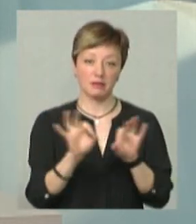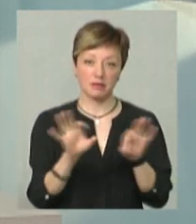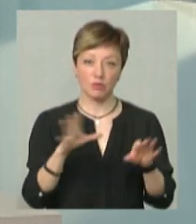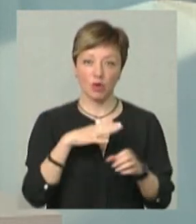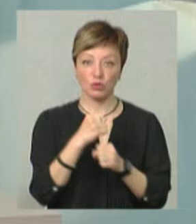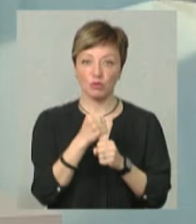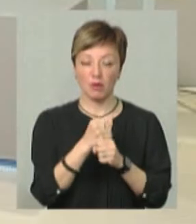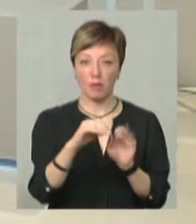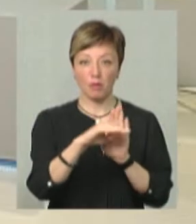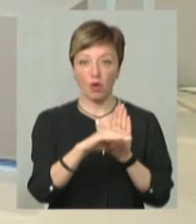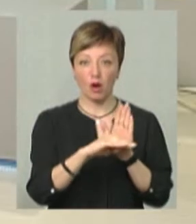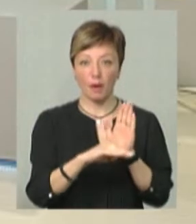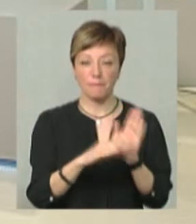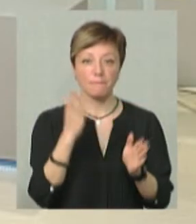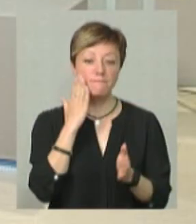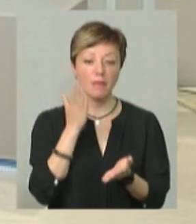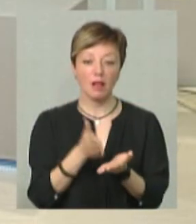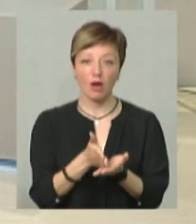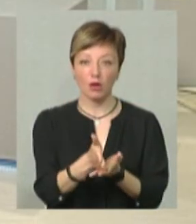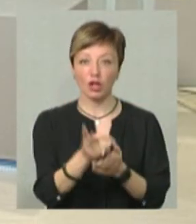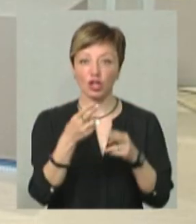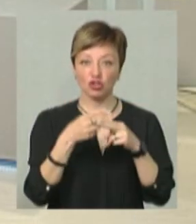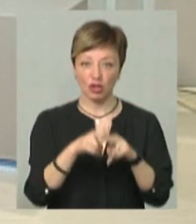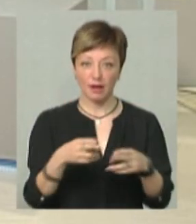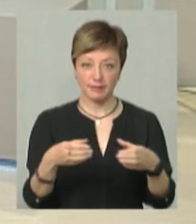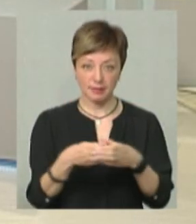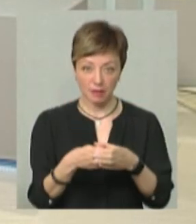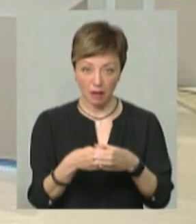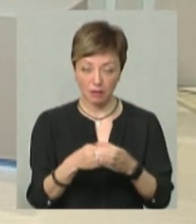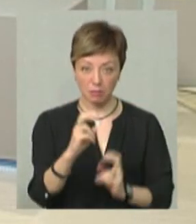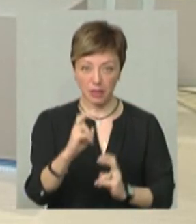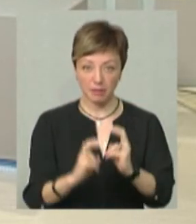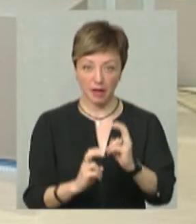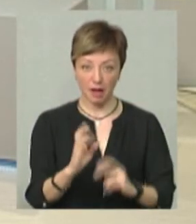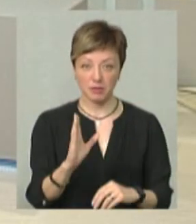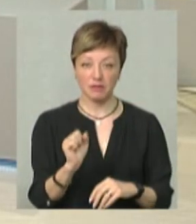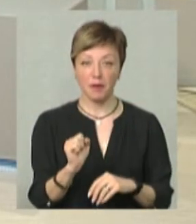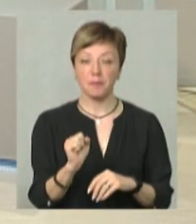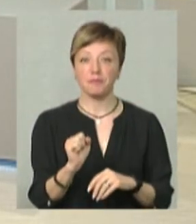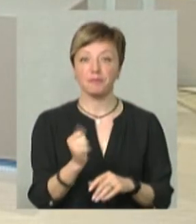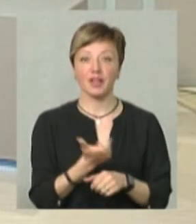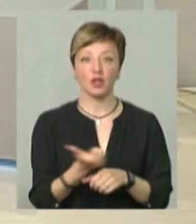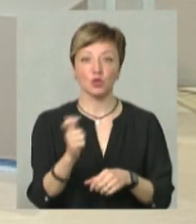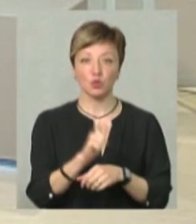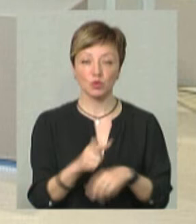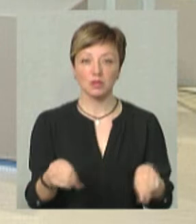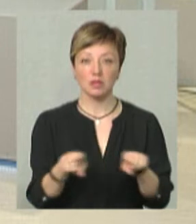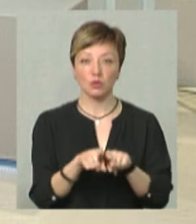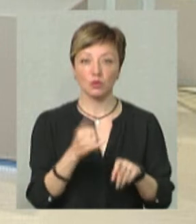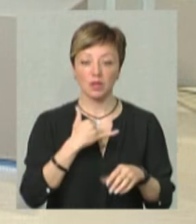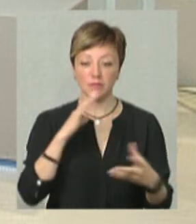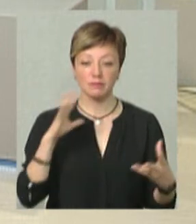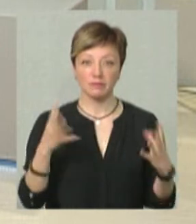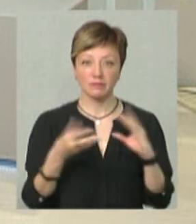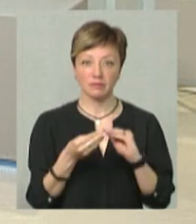лекцій, ми розробили програму. Програма була орієнтована вже на інженерний склад підприємства. Дуже такі у нас